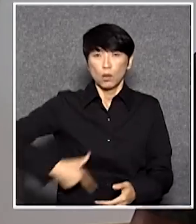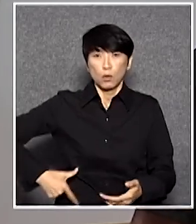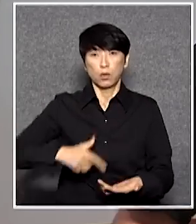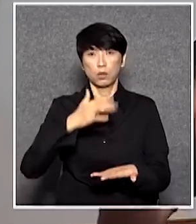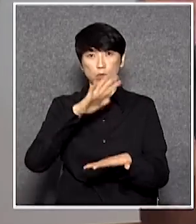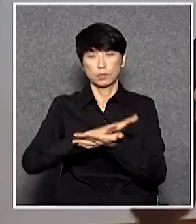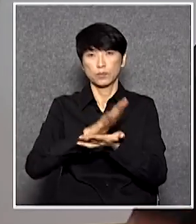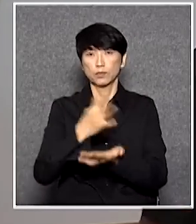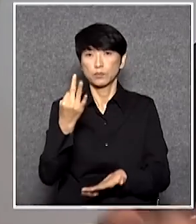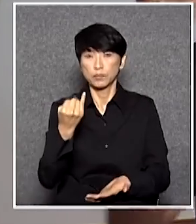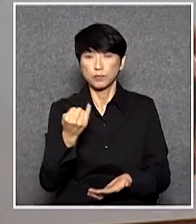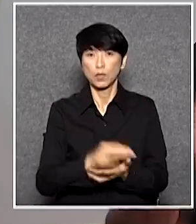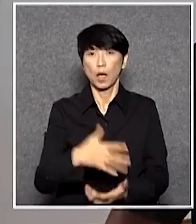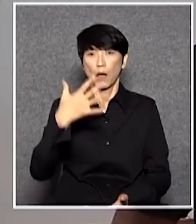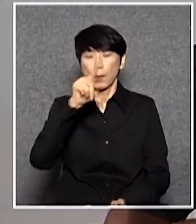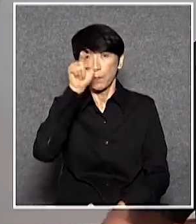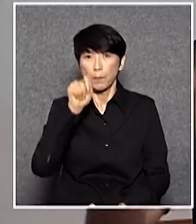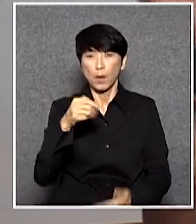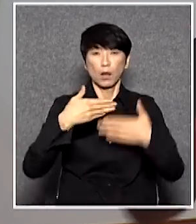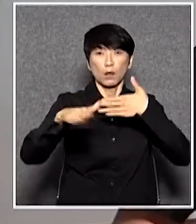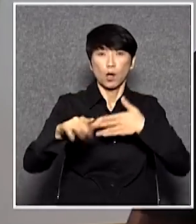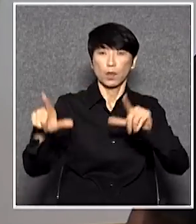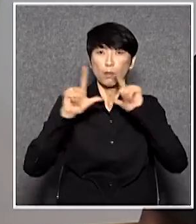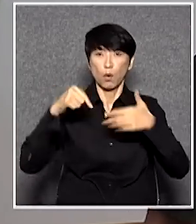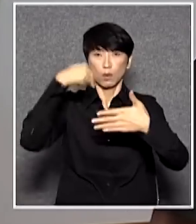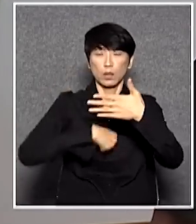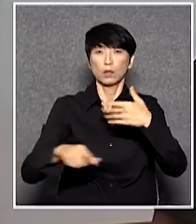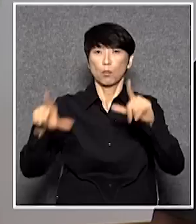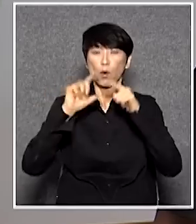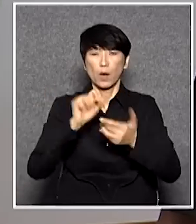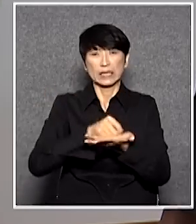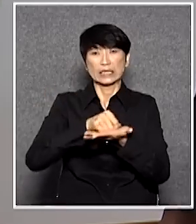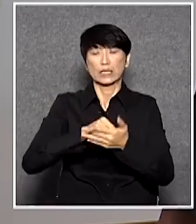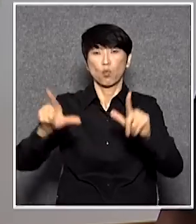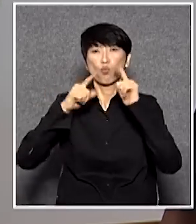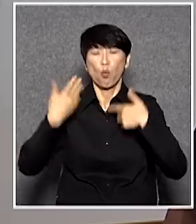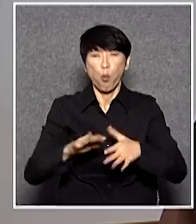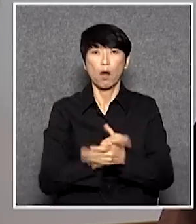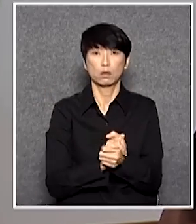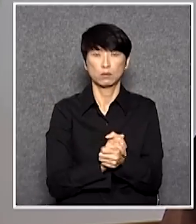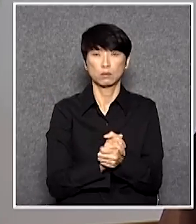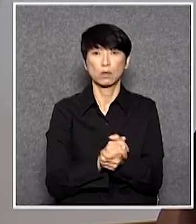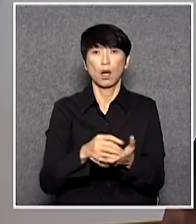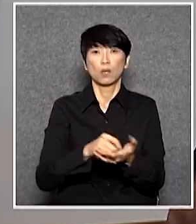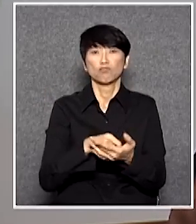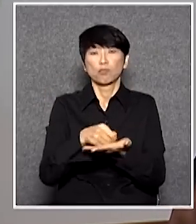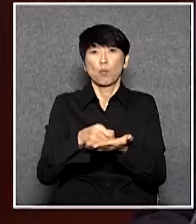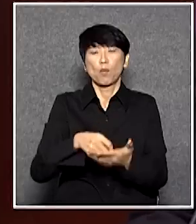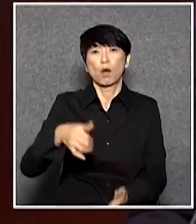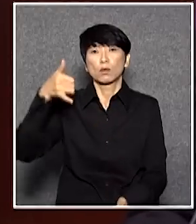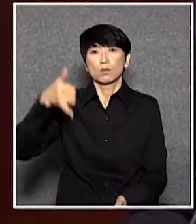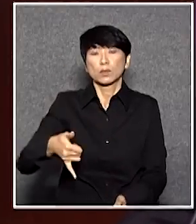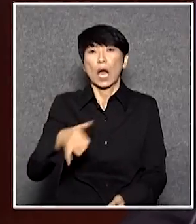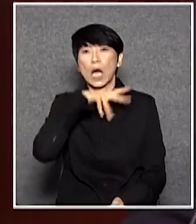個問題在這裏又不回答出去又不回答書面回答了書面回答了書不如有個公仔來這裡讀個公仔